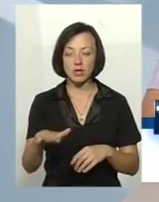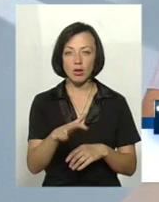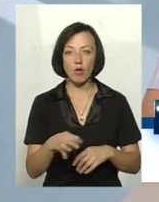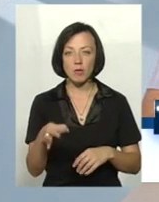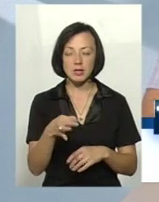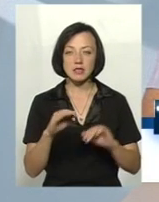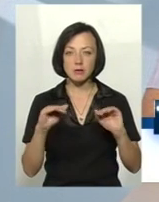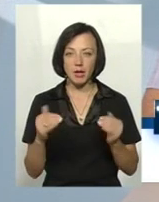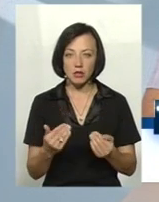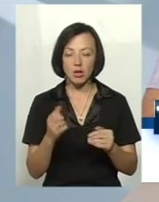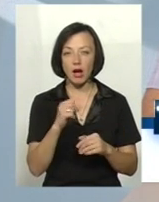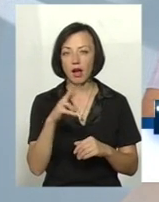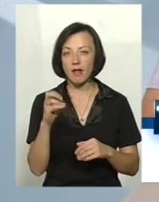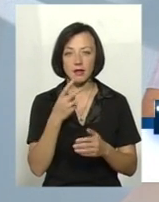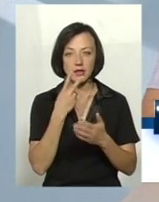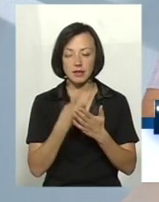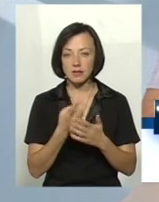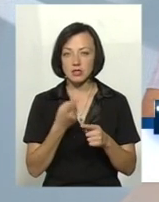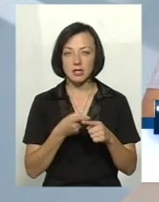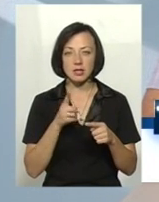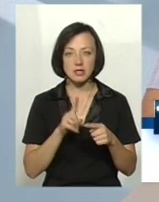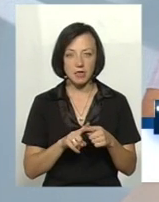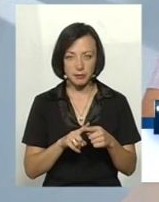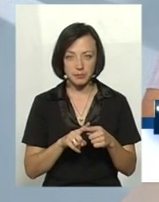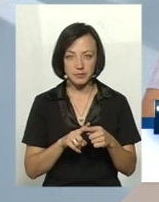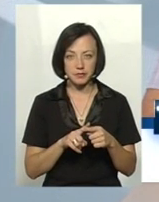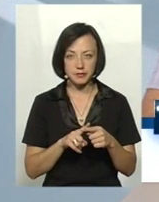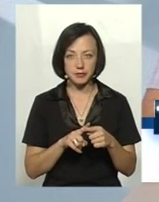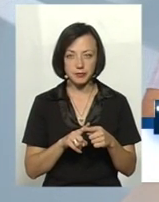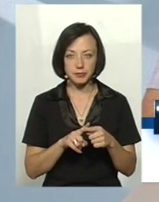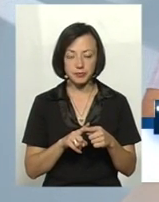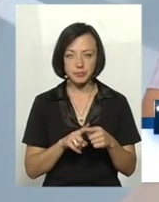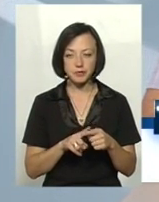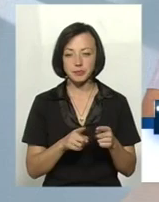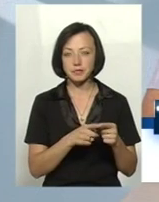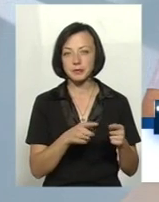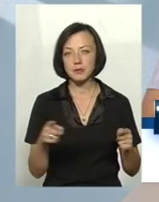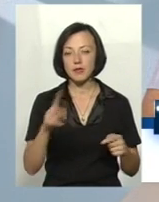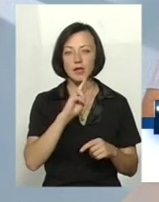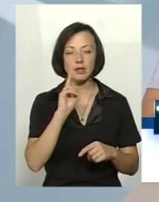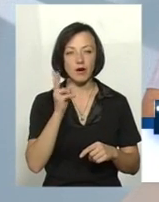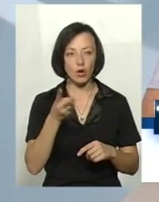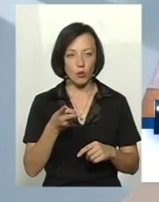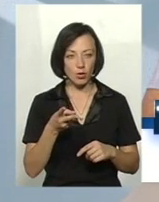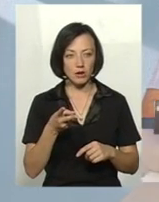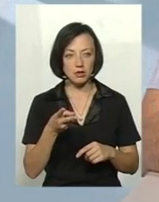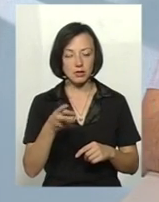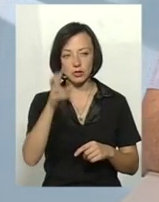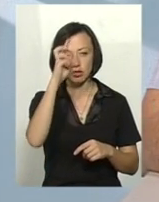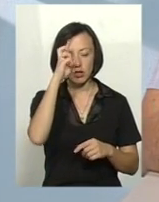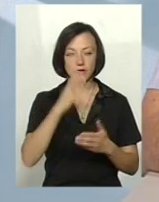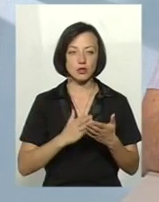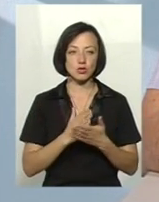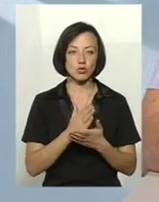зменшилось. Але, не дивлячись на це, вже протягом двох років Державна